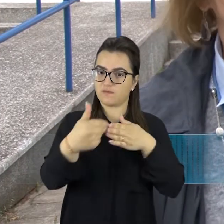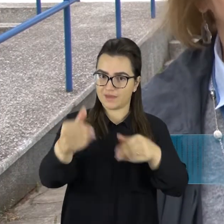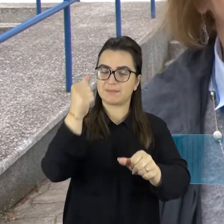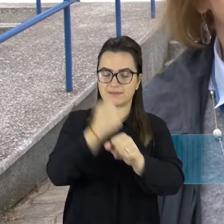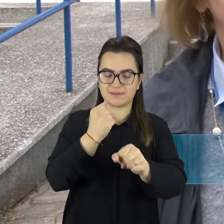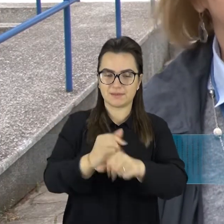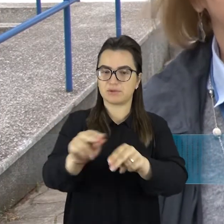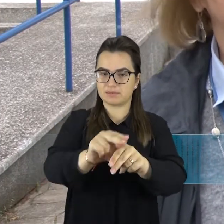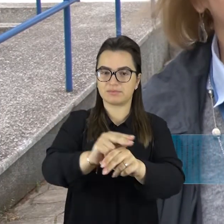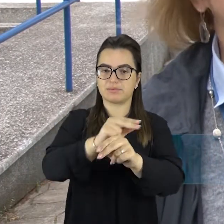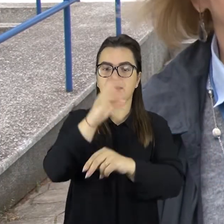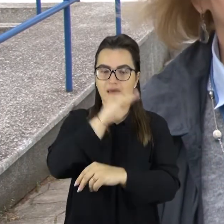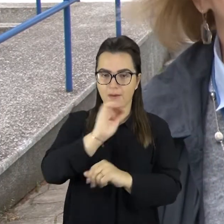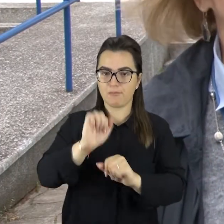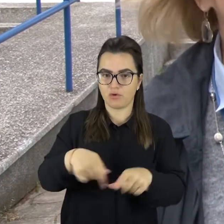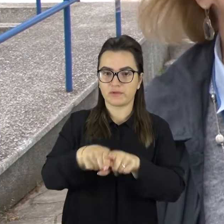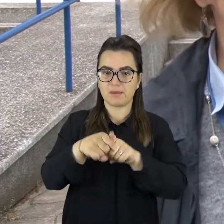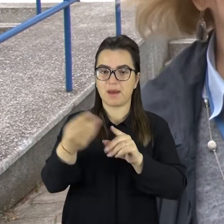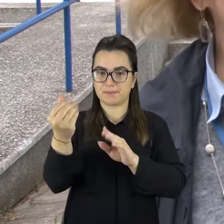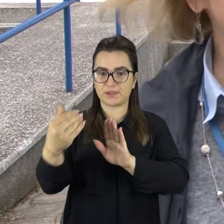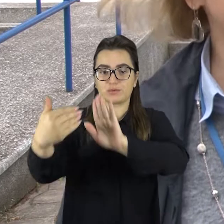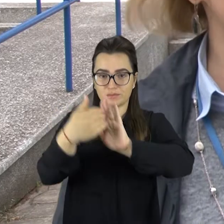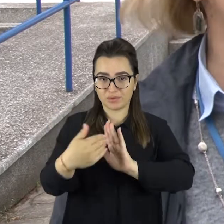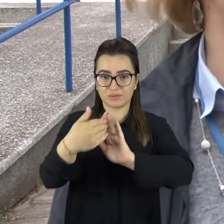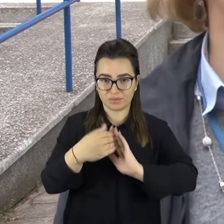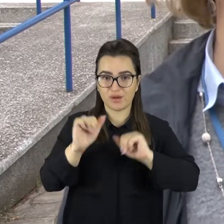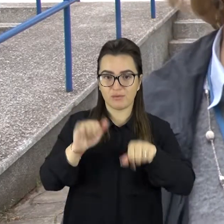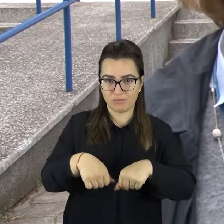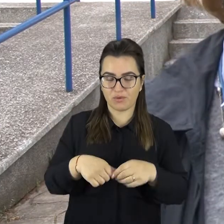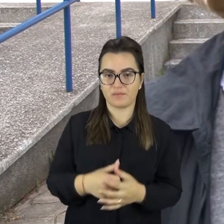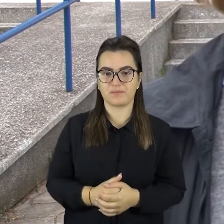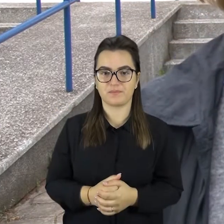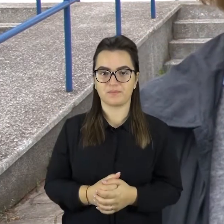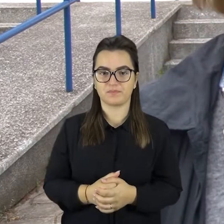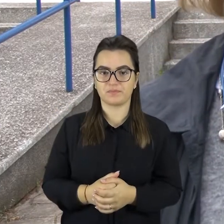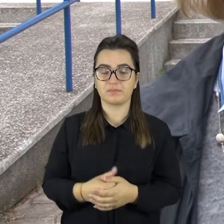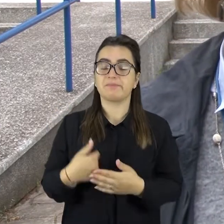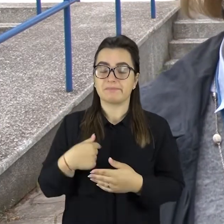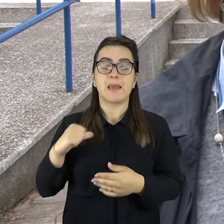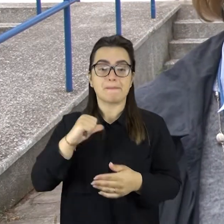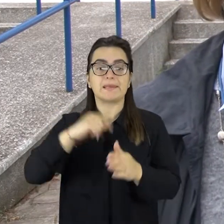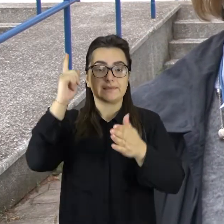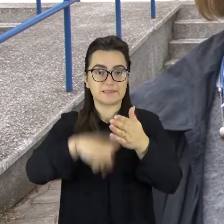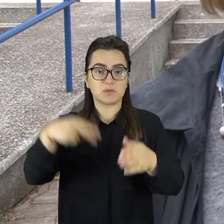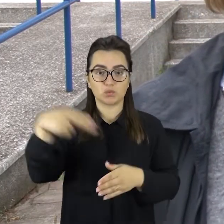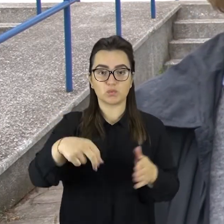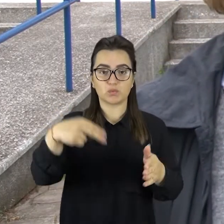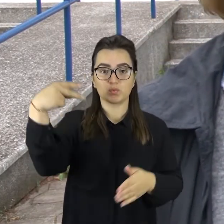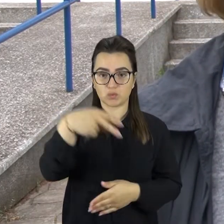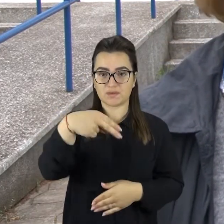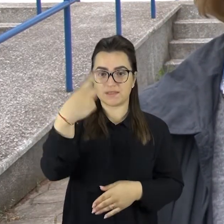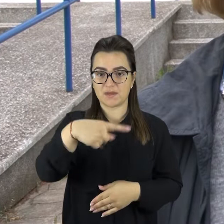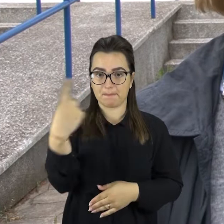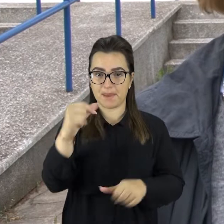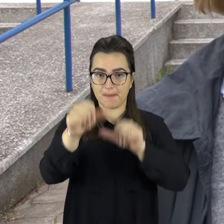kad tai įmonė tikrai galės dirbti toliau ir vykdyti ir savo investicijos, kurias jis įpareigojo pagal investicinio sutartį daryti. Ir tikimės,